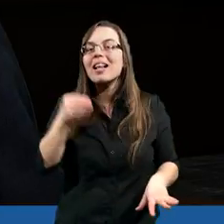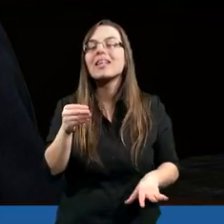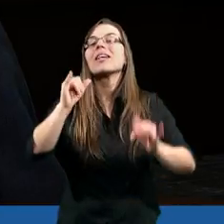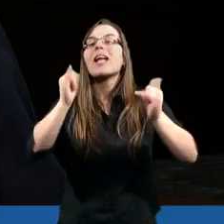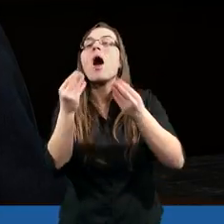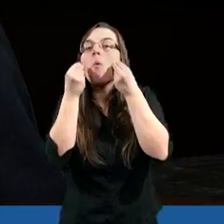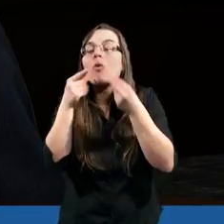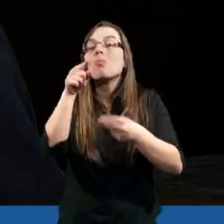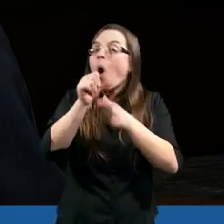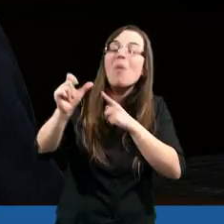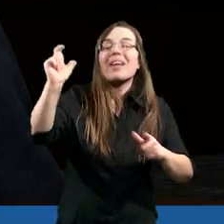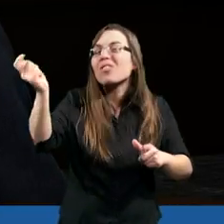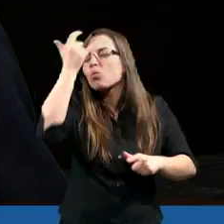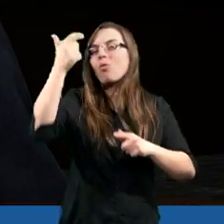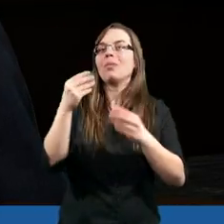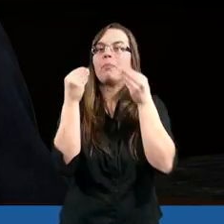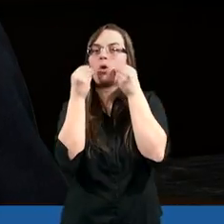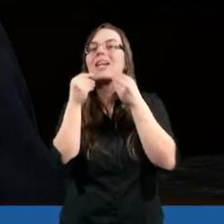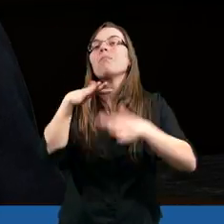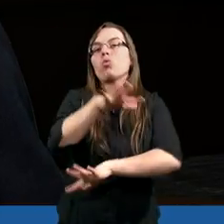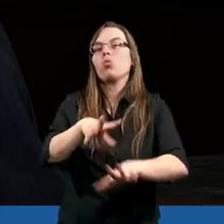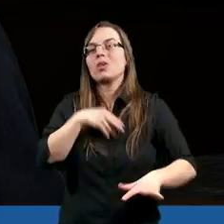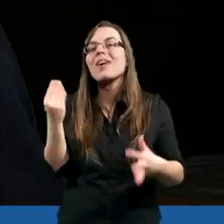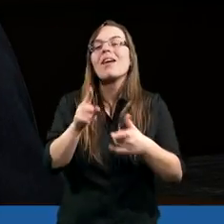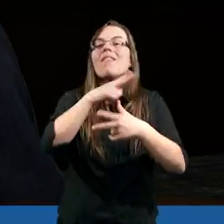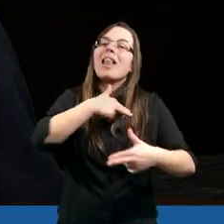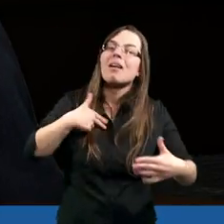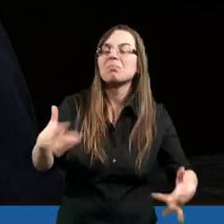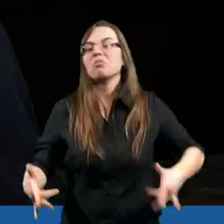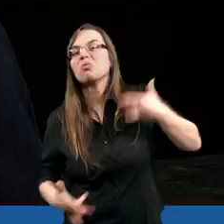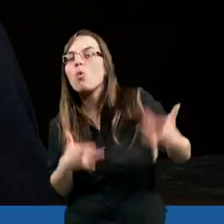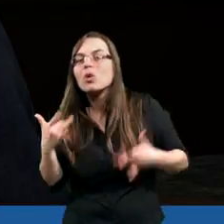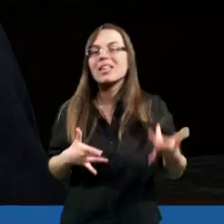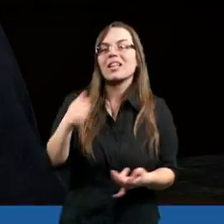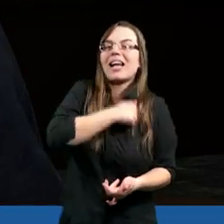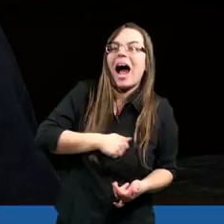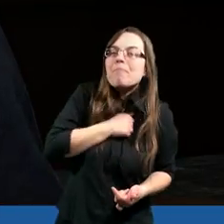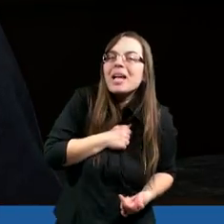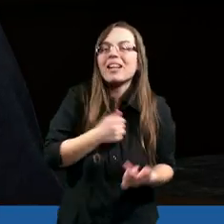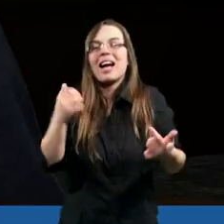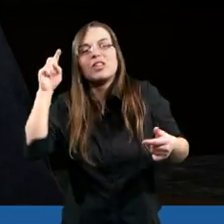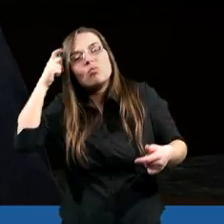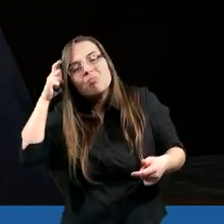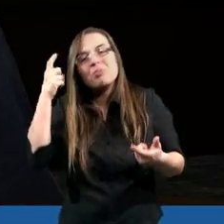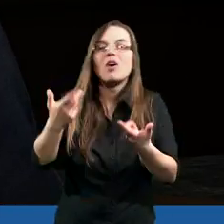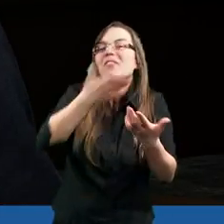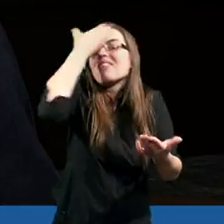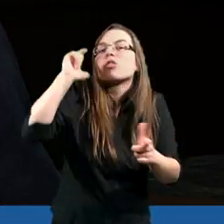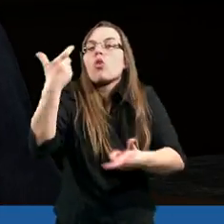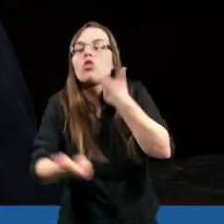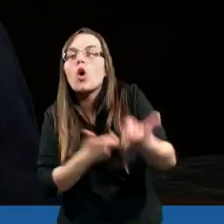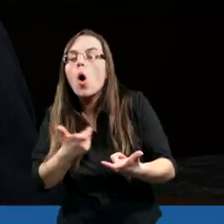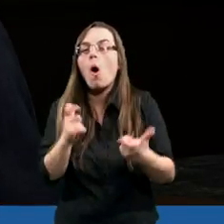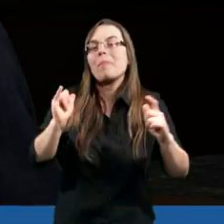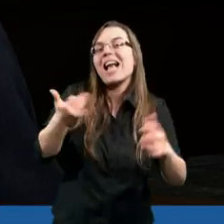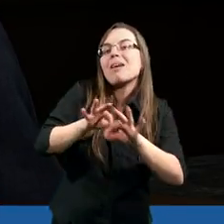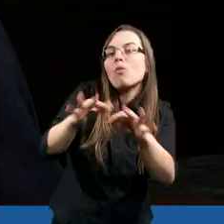jako pocieszyciela w naszych utrapieniach, w naszych zmartwieniach. Często nie wiemy, jak zrobić